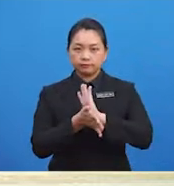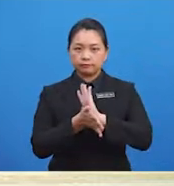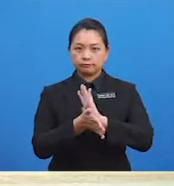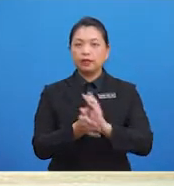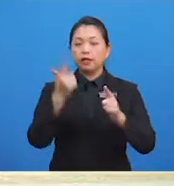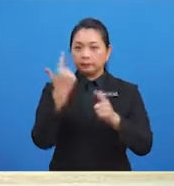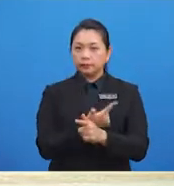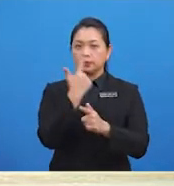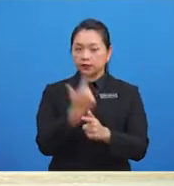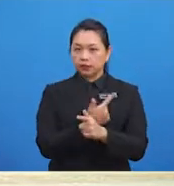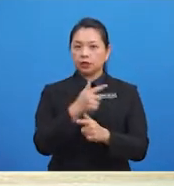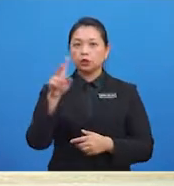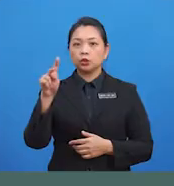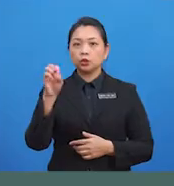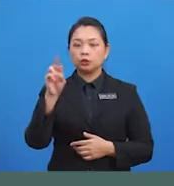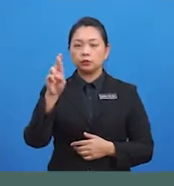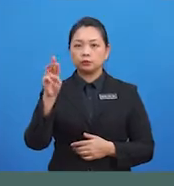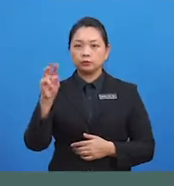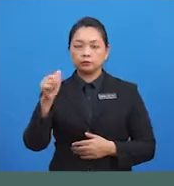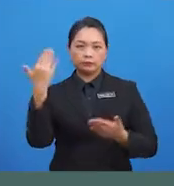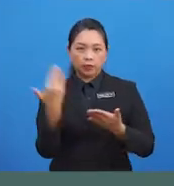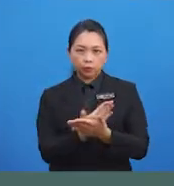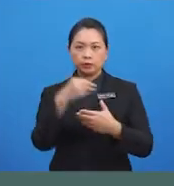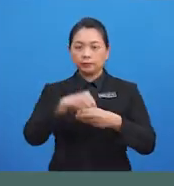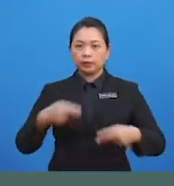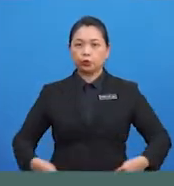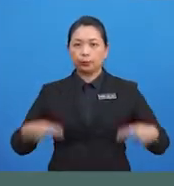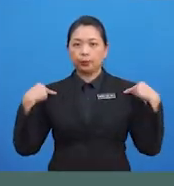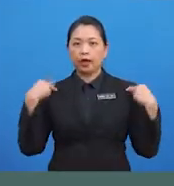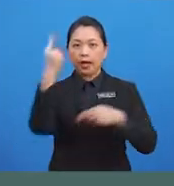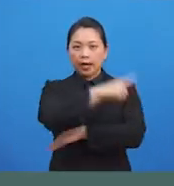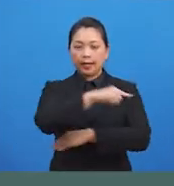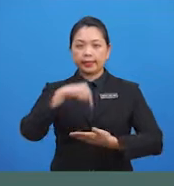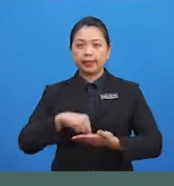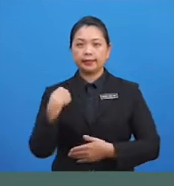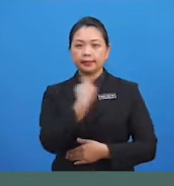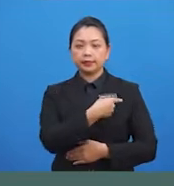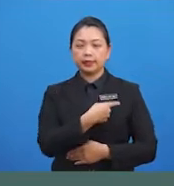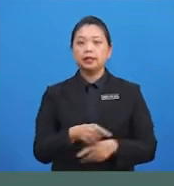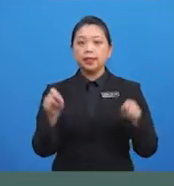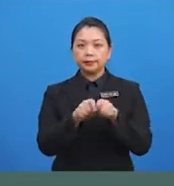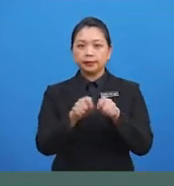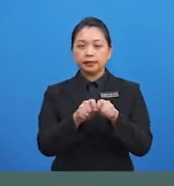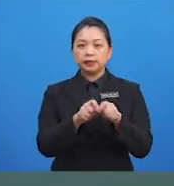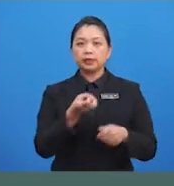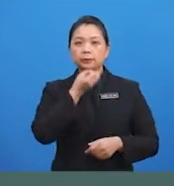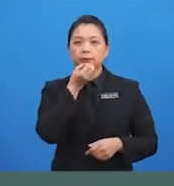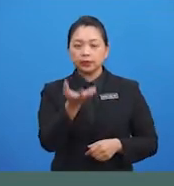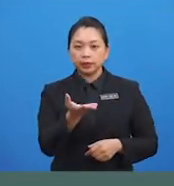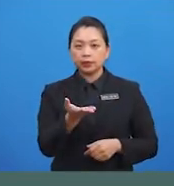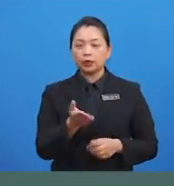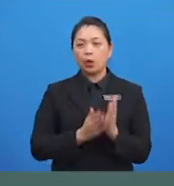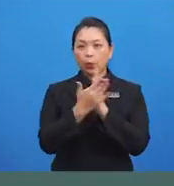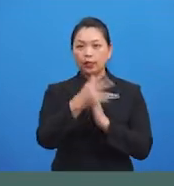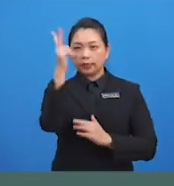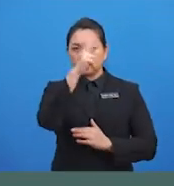praktikan norma baharu dalam kehidupan seharian kita Seperti yang diwar-warkan oleh